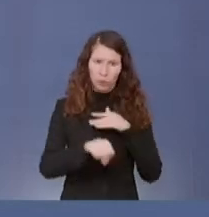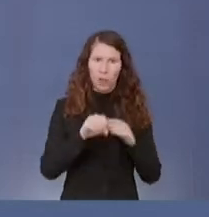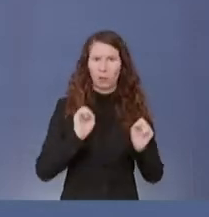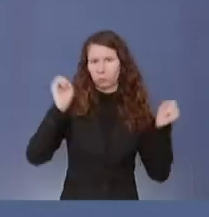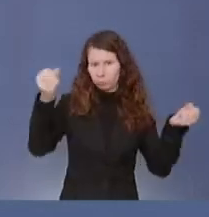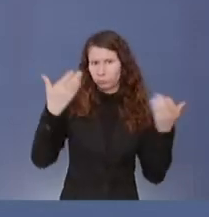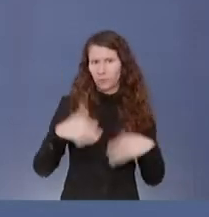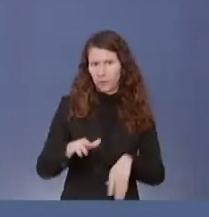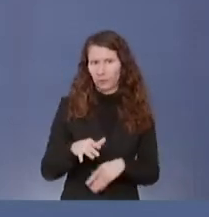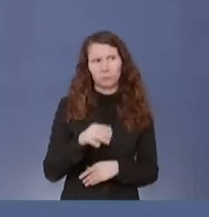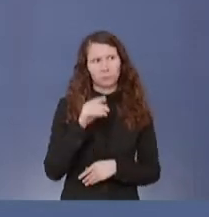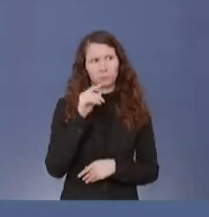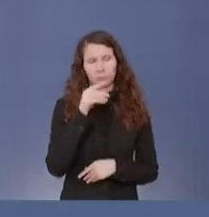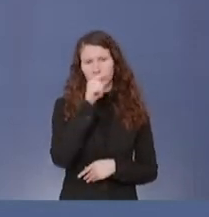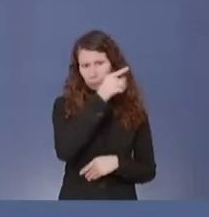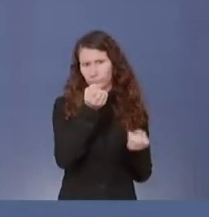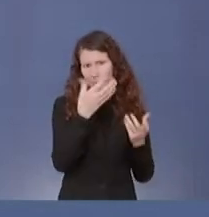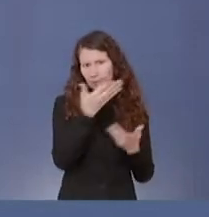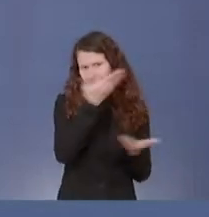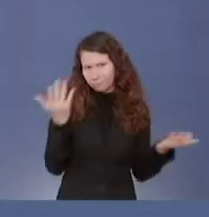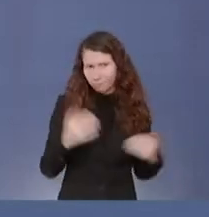die Geschehnisse am Kongress passierten.